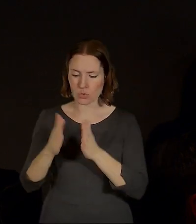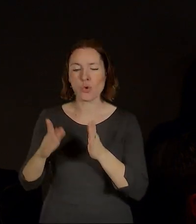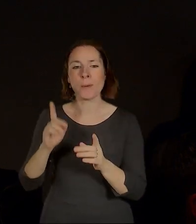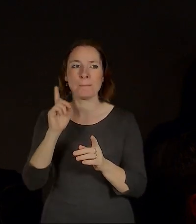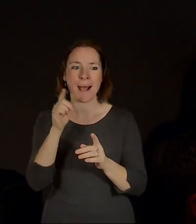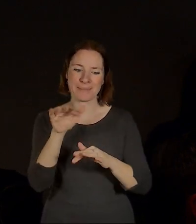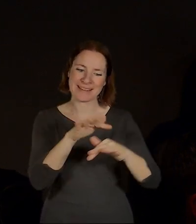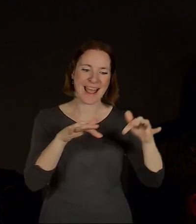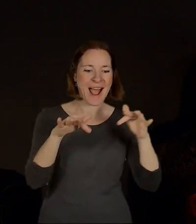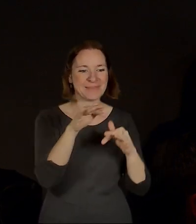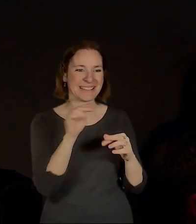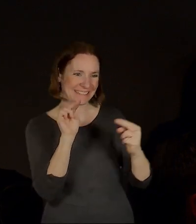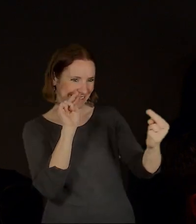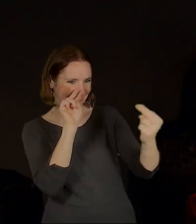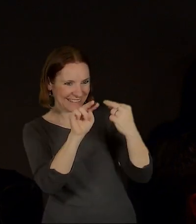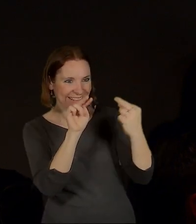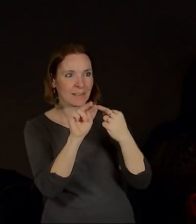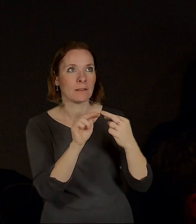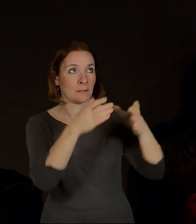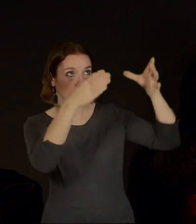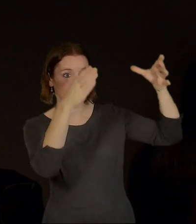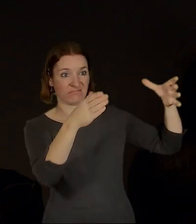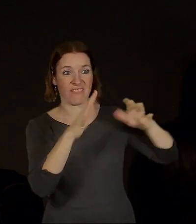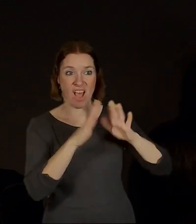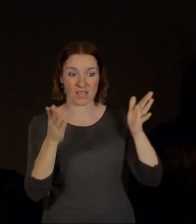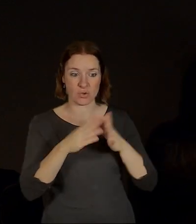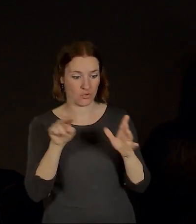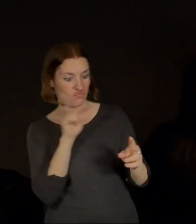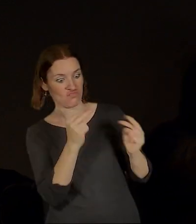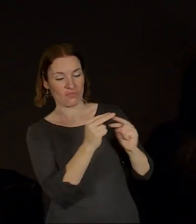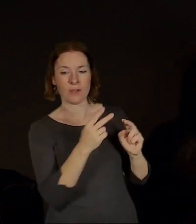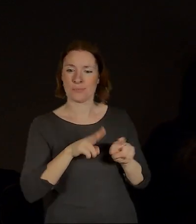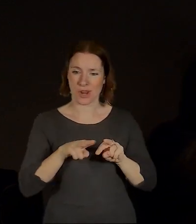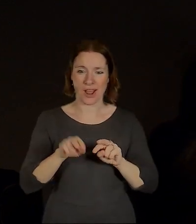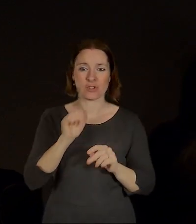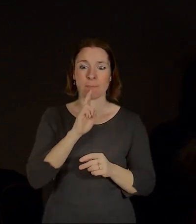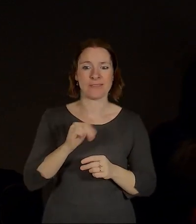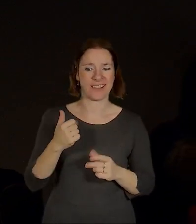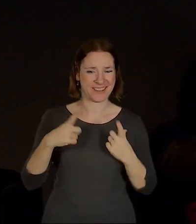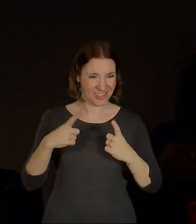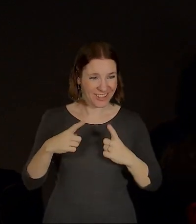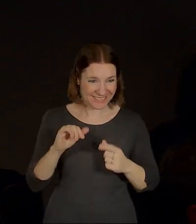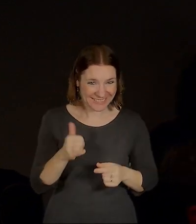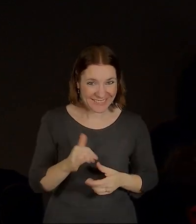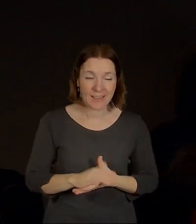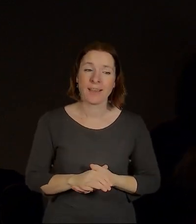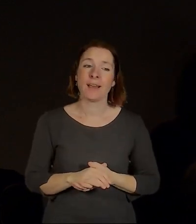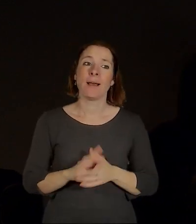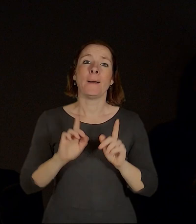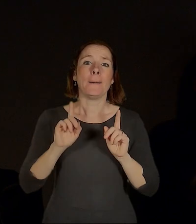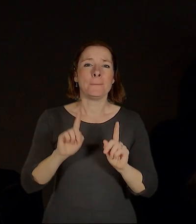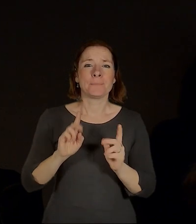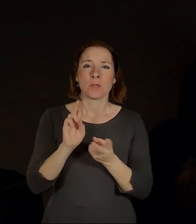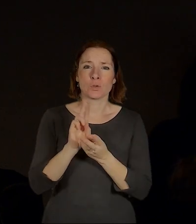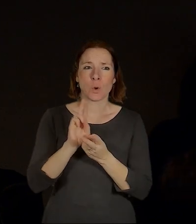náměstí nebo do ulice koukají na zadek tohohle toho baráku. No ale to mistrovský, ta mistrovská